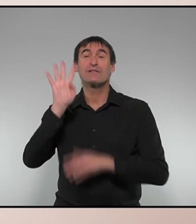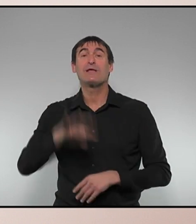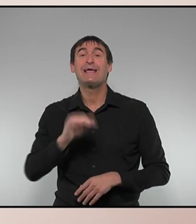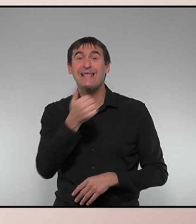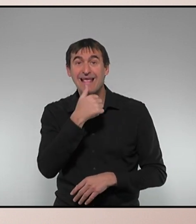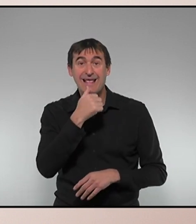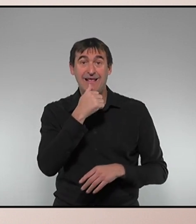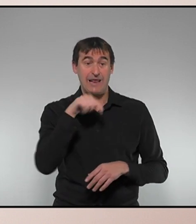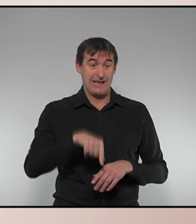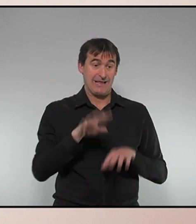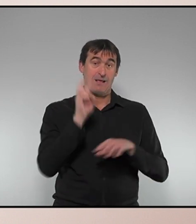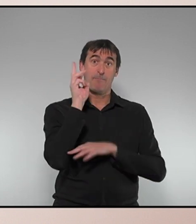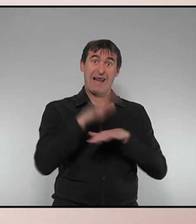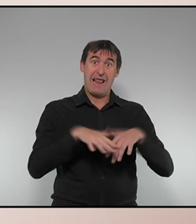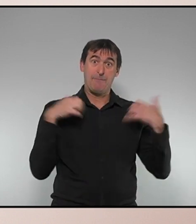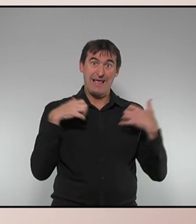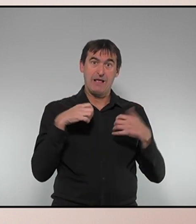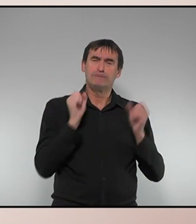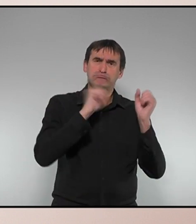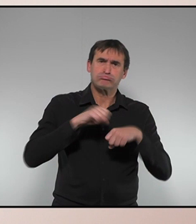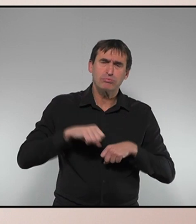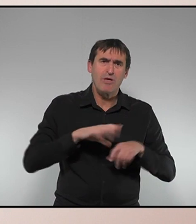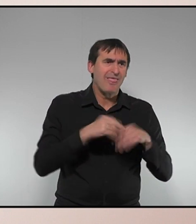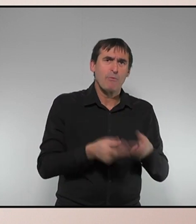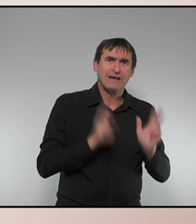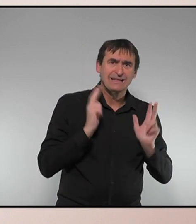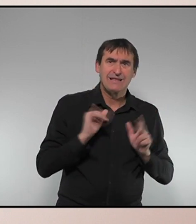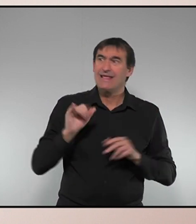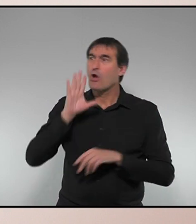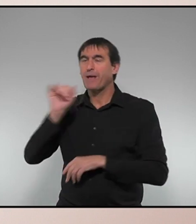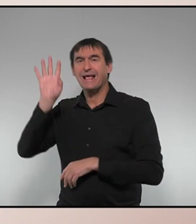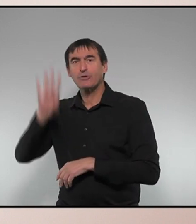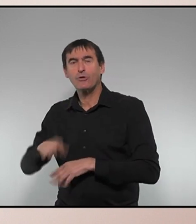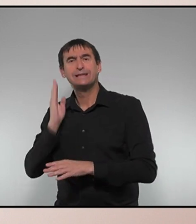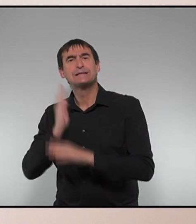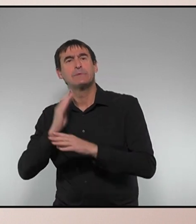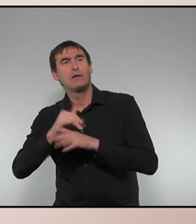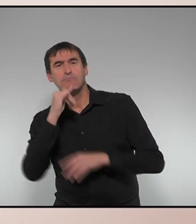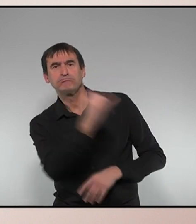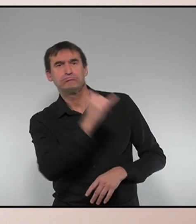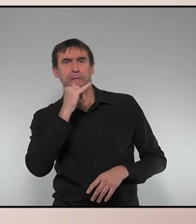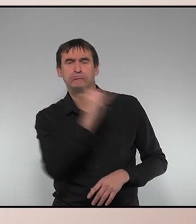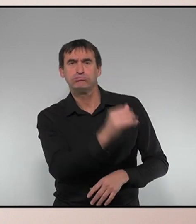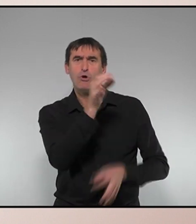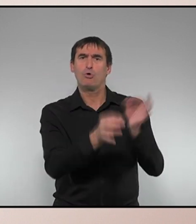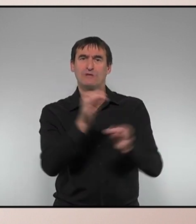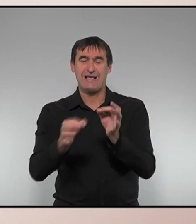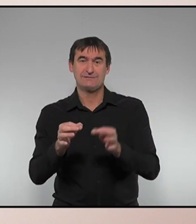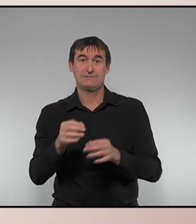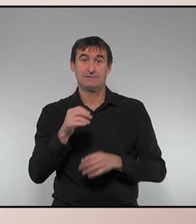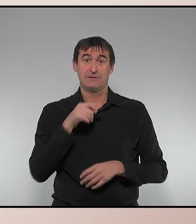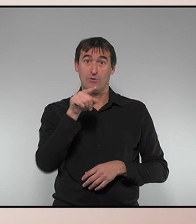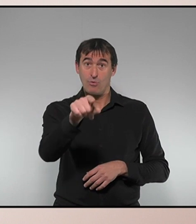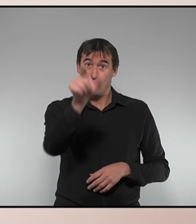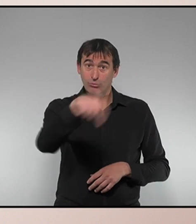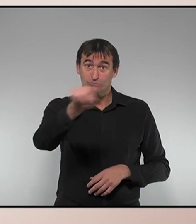democràtiques d'aquest Parlament i legítimes i democràtiques també del Govern de Catalunya al jutjat constantment. La mitja dotzena de querelles